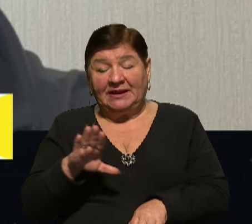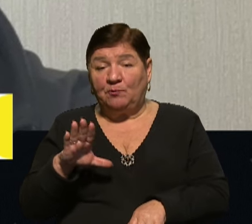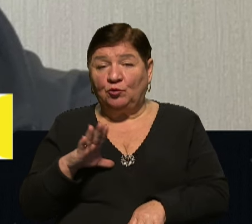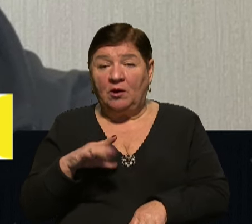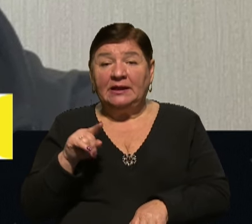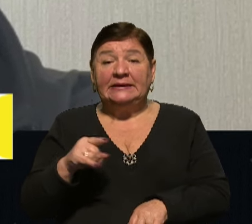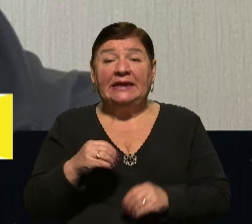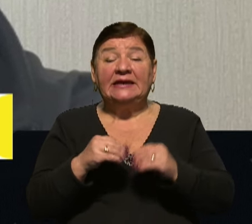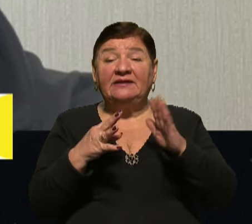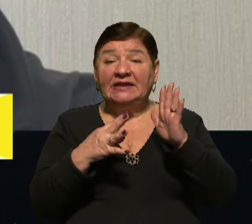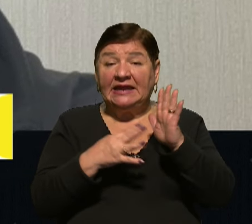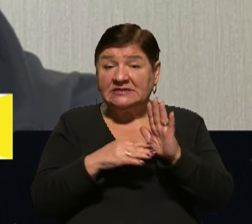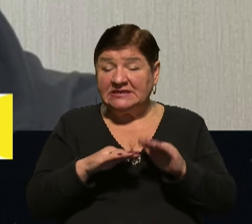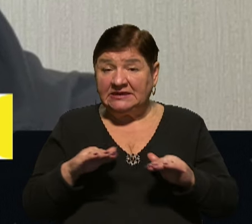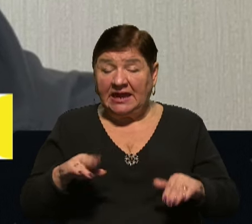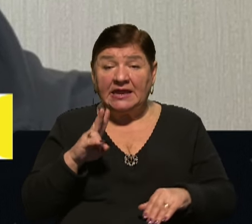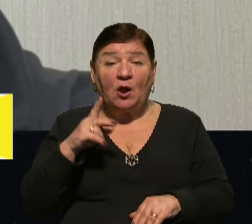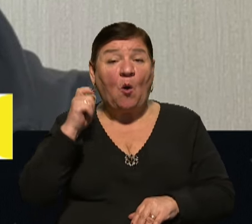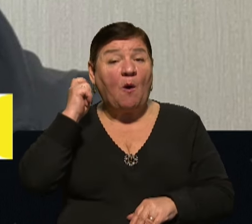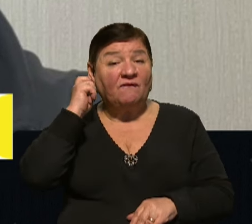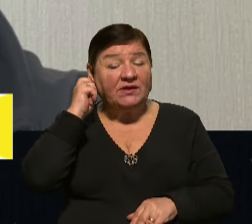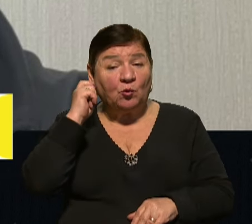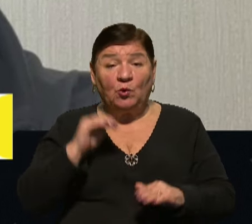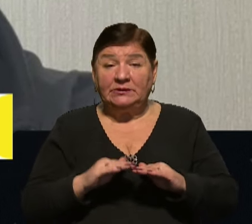19 дітей, про яких ви говорите, якого віку це діти?